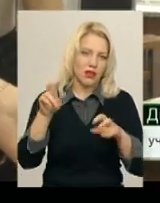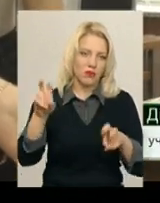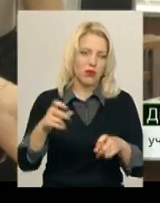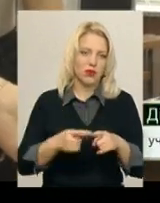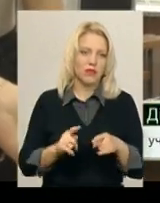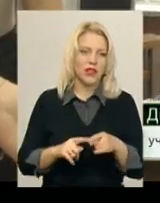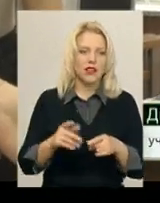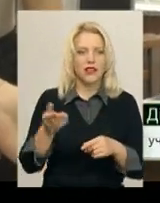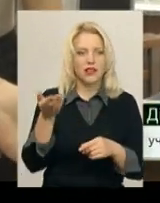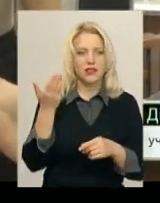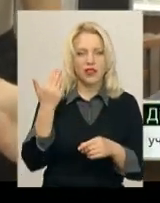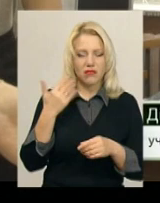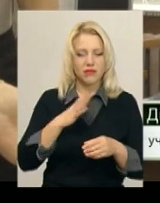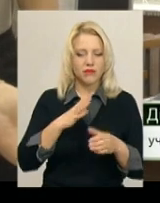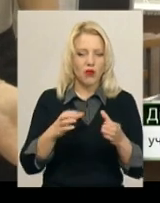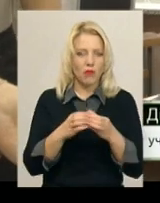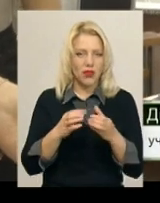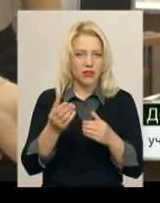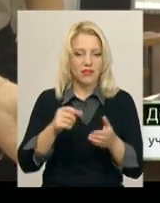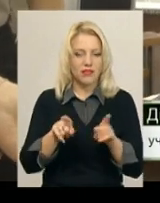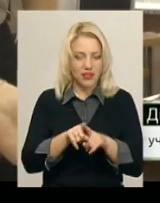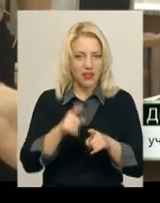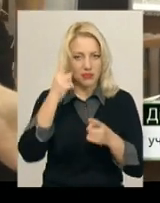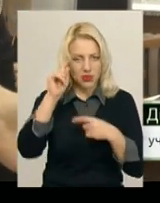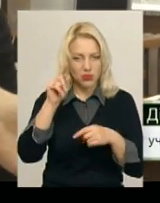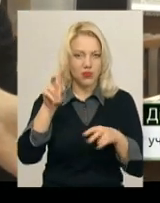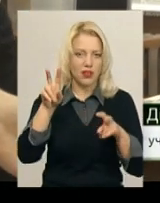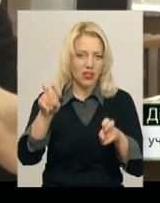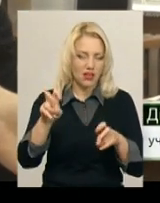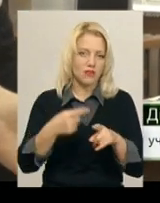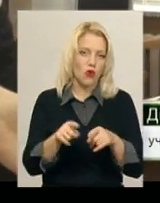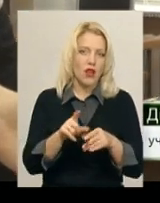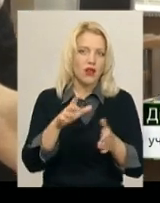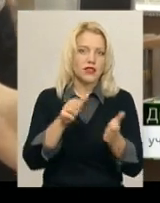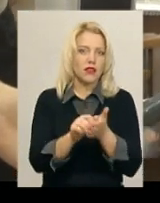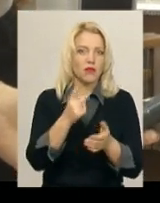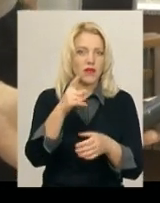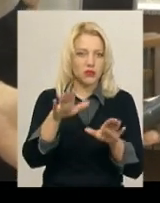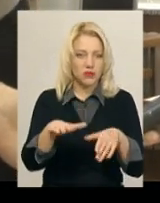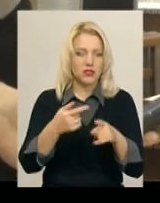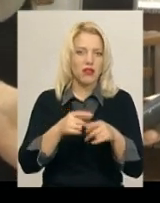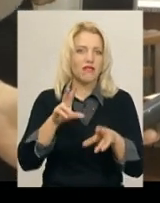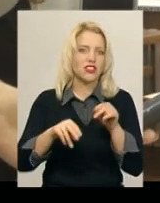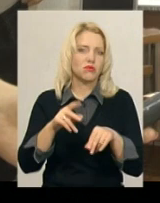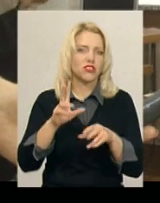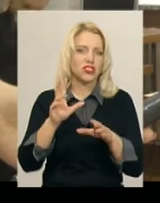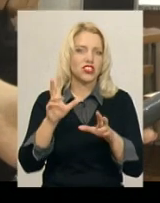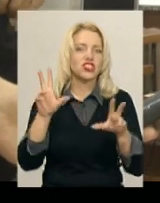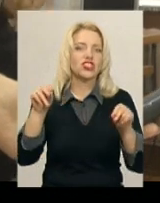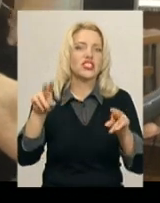«Брейрингу». Ми зайняли там перше місце. І ми думаємо, це така щаслива назва.